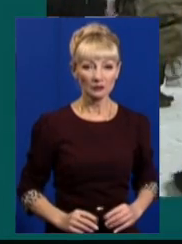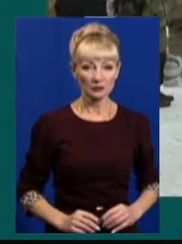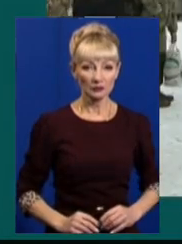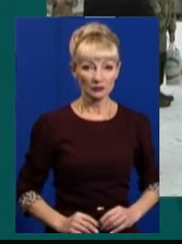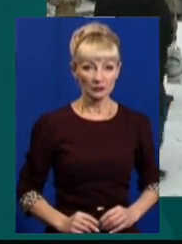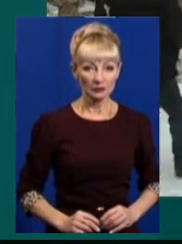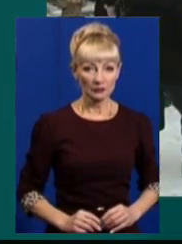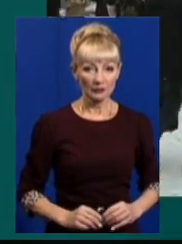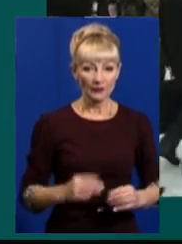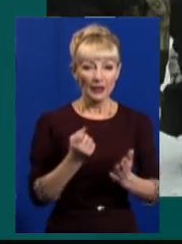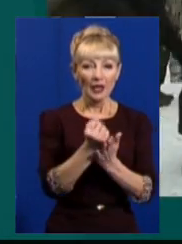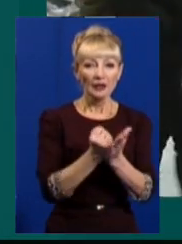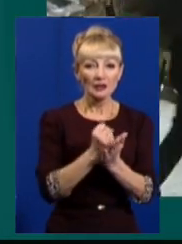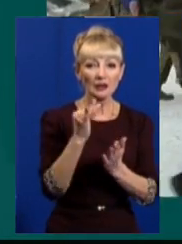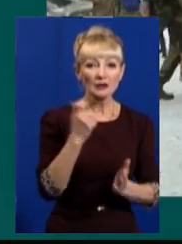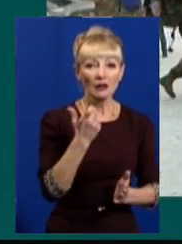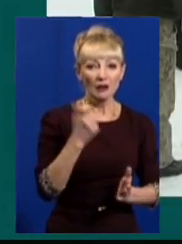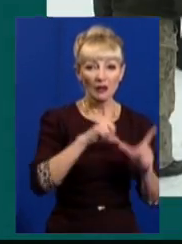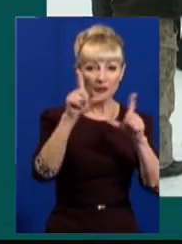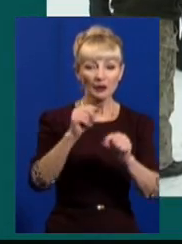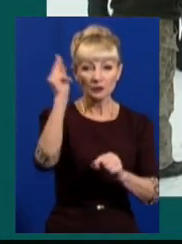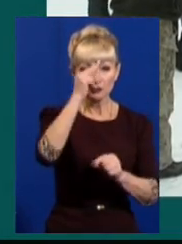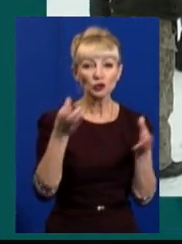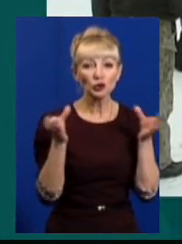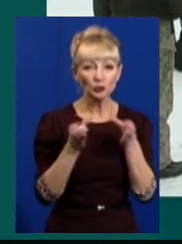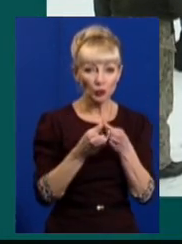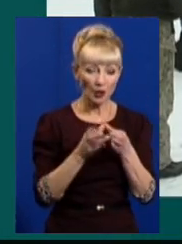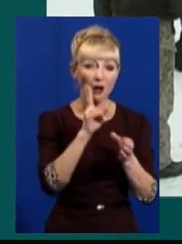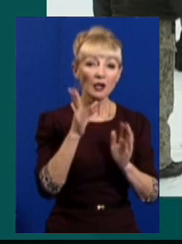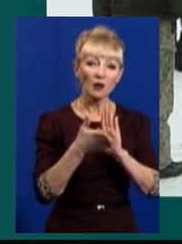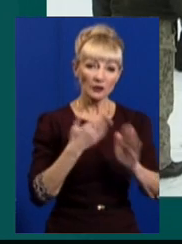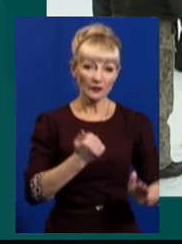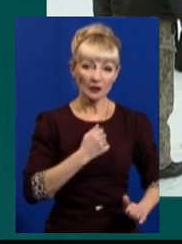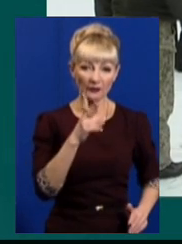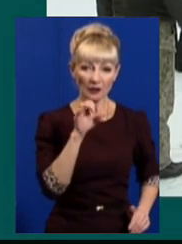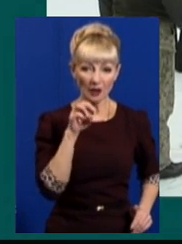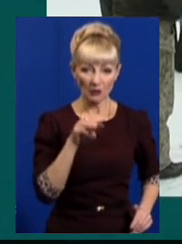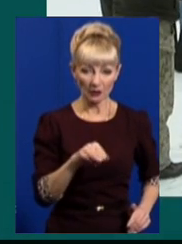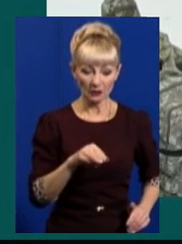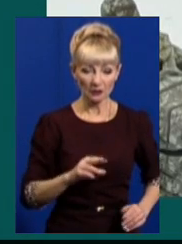Музика Резервісти з Харківщини відправилися на навчальні збори, кого викликають до військоматів.